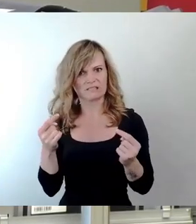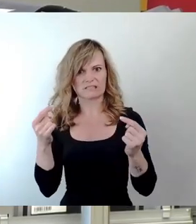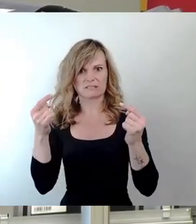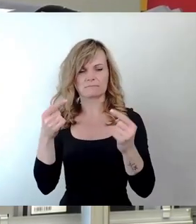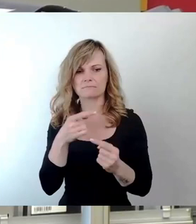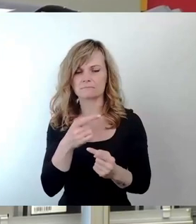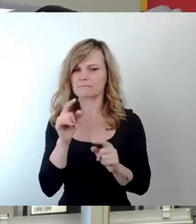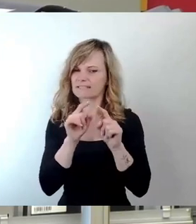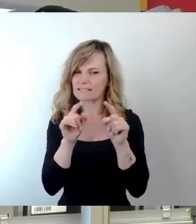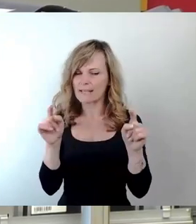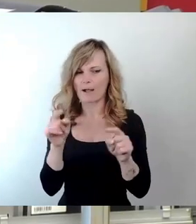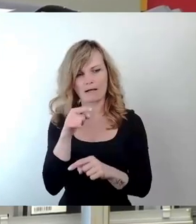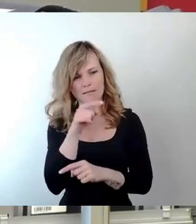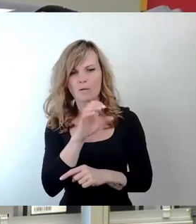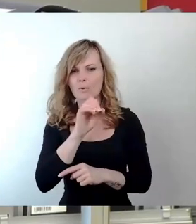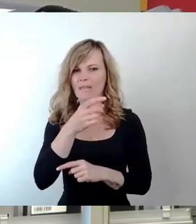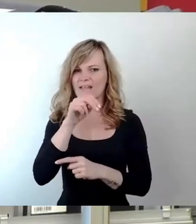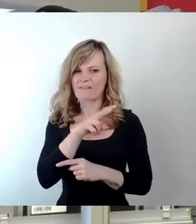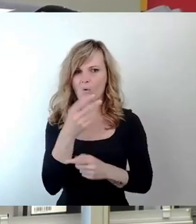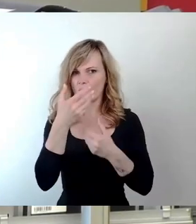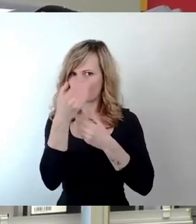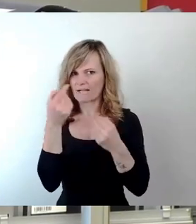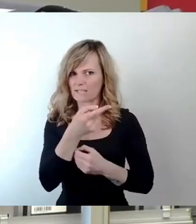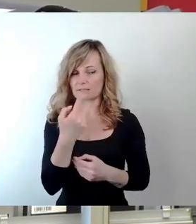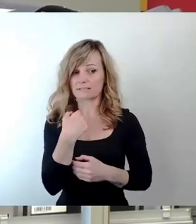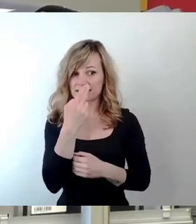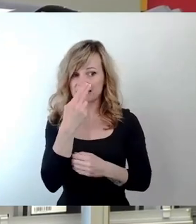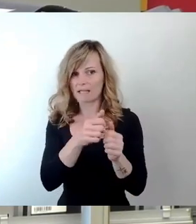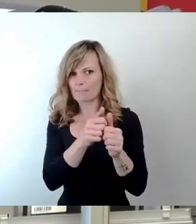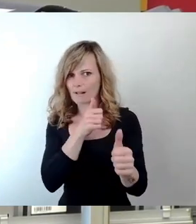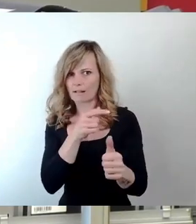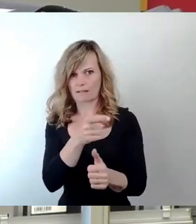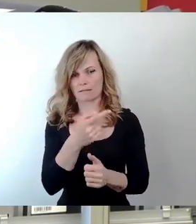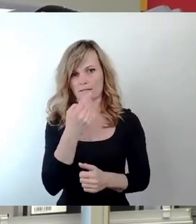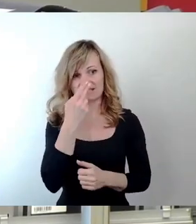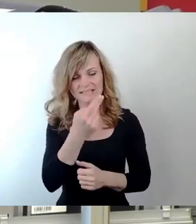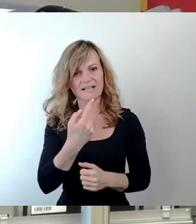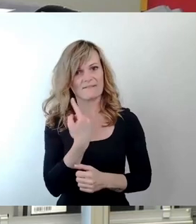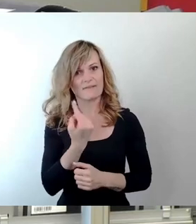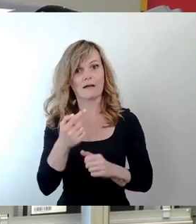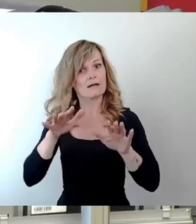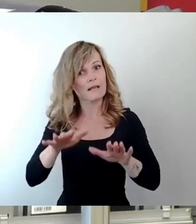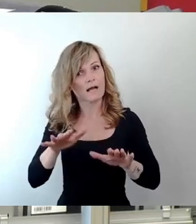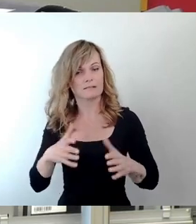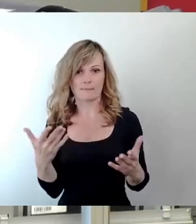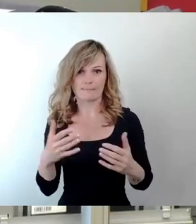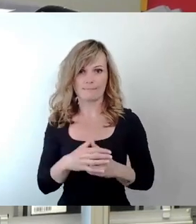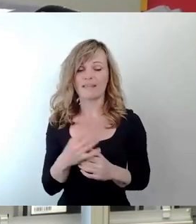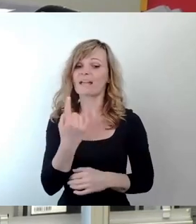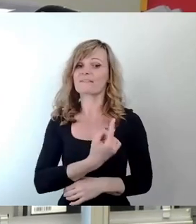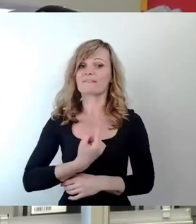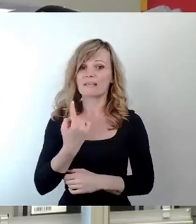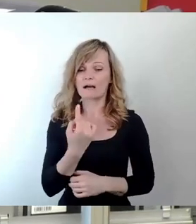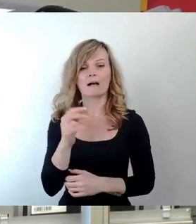massives Vollzugsdefizit. Wir sind da in jeder Hinsicht zu langsam. Und mit wir ist der Stadtrat gemeint, aber ist